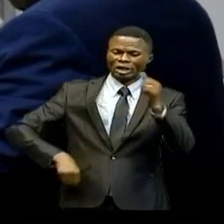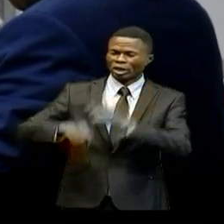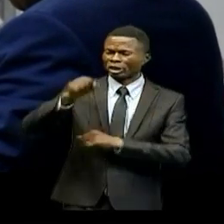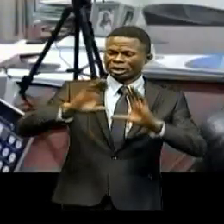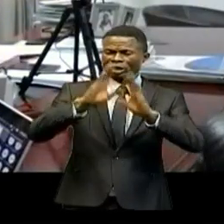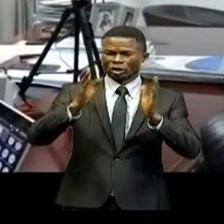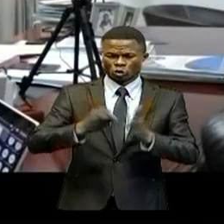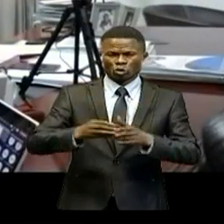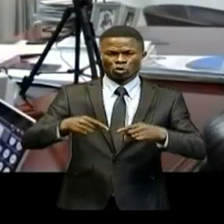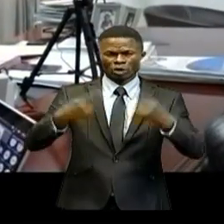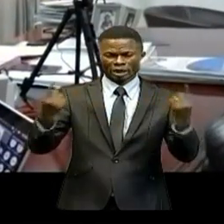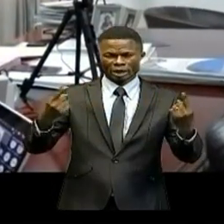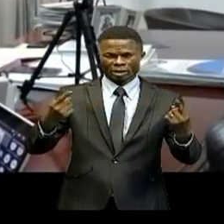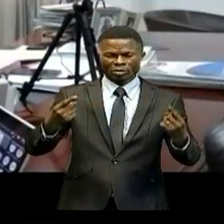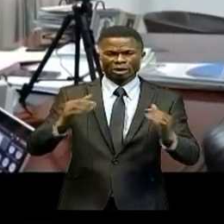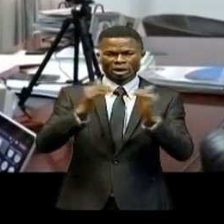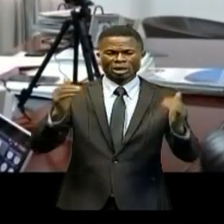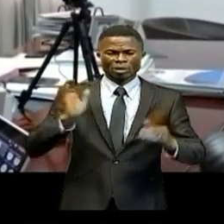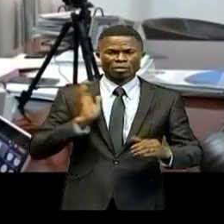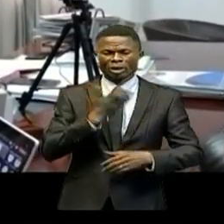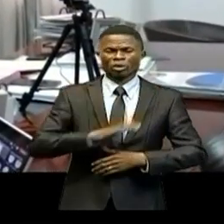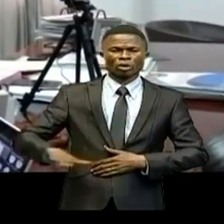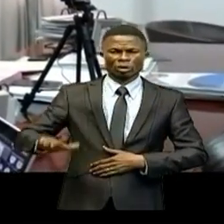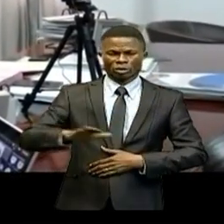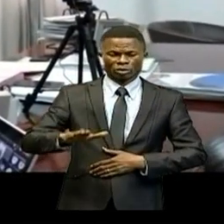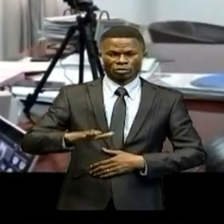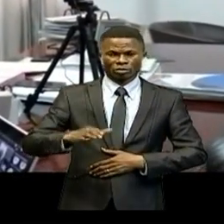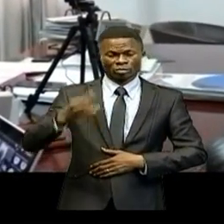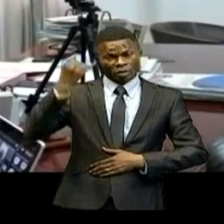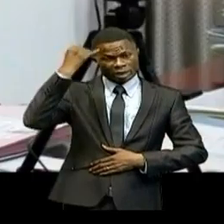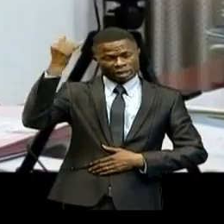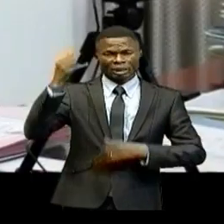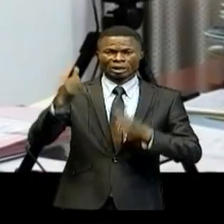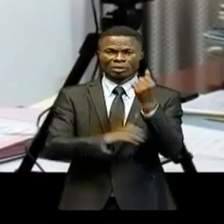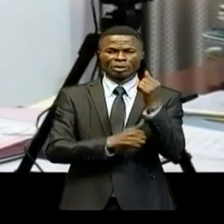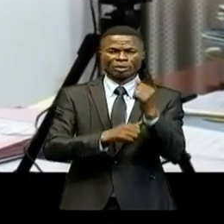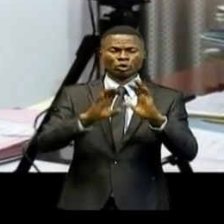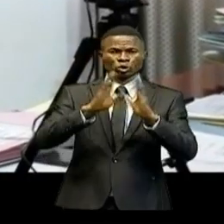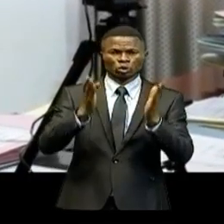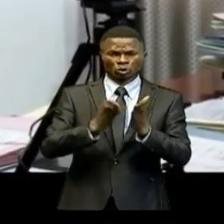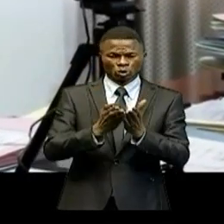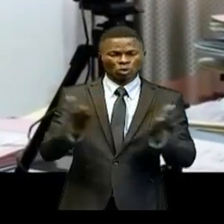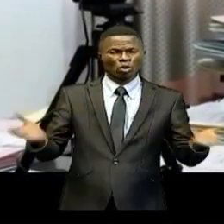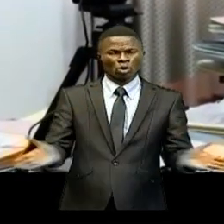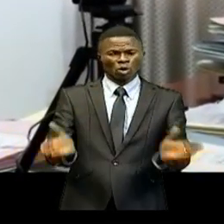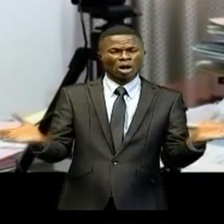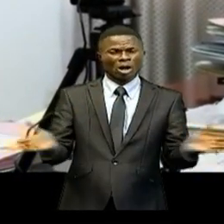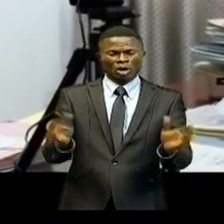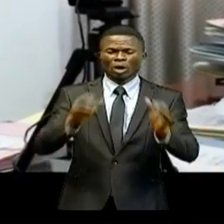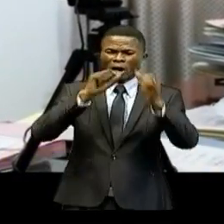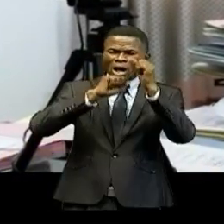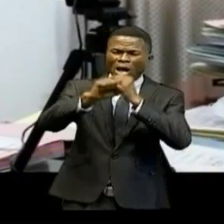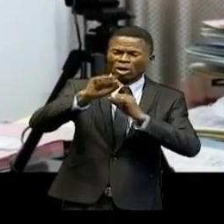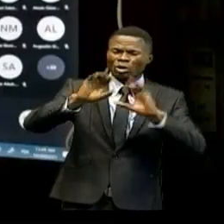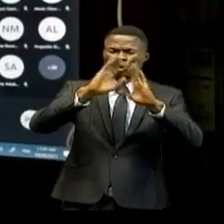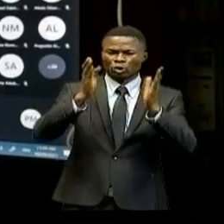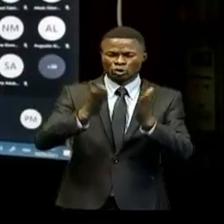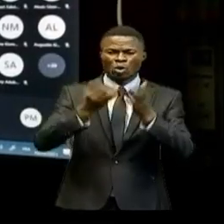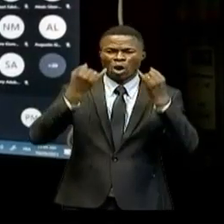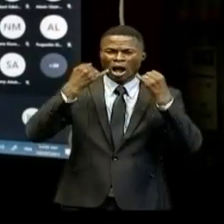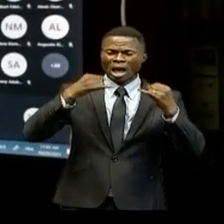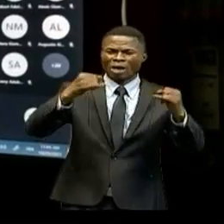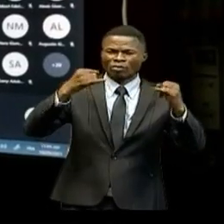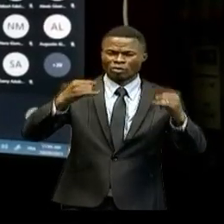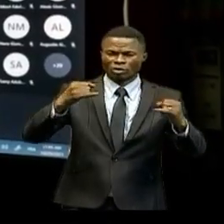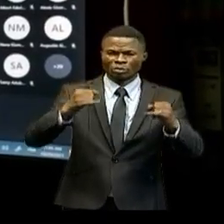hors de temps de nuire. Les leaders d'opinion sont encouragés à sensibiliser les communautés